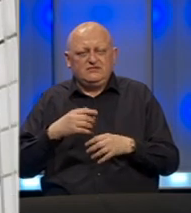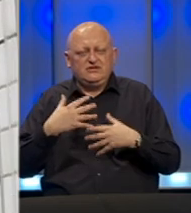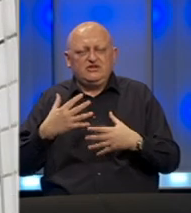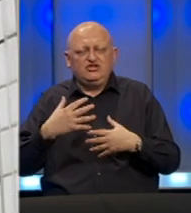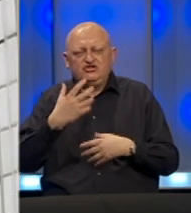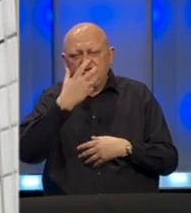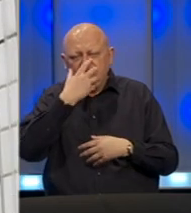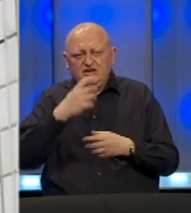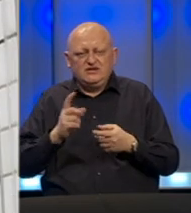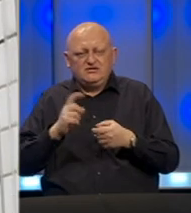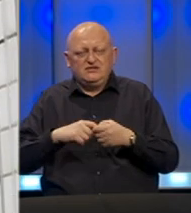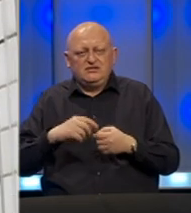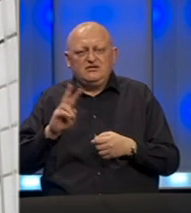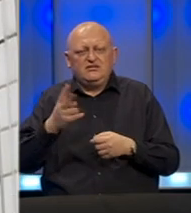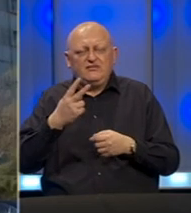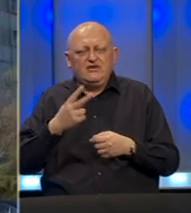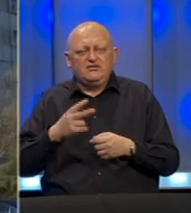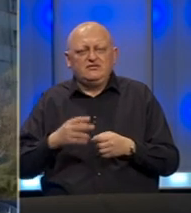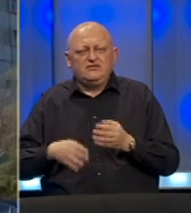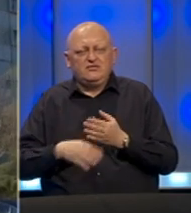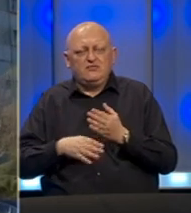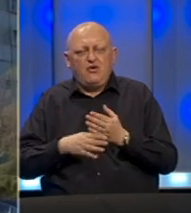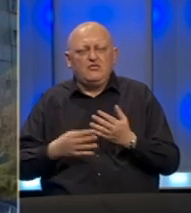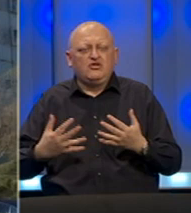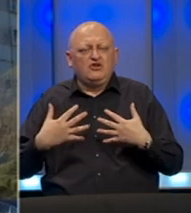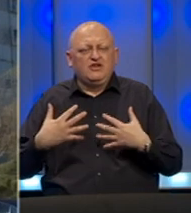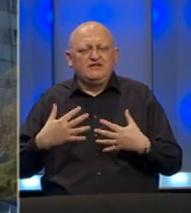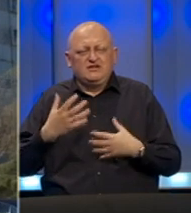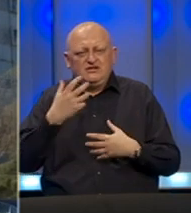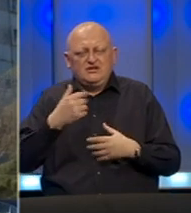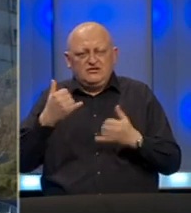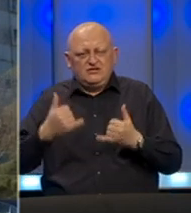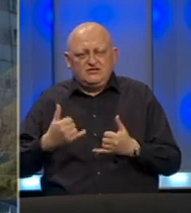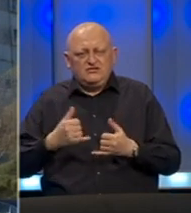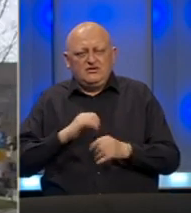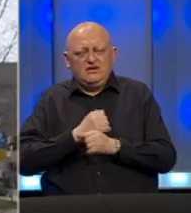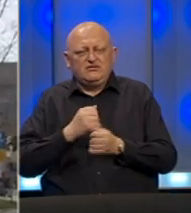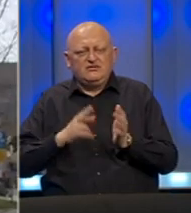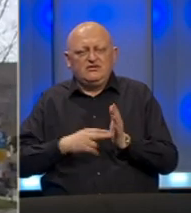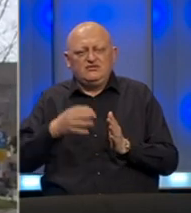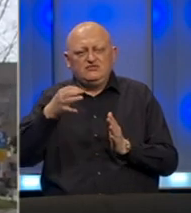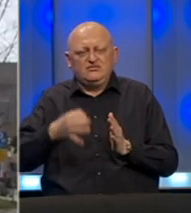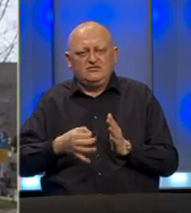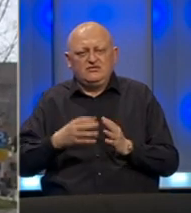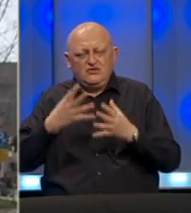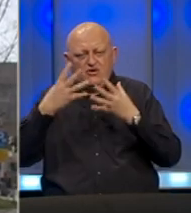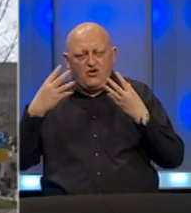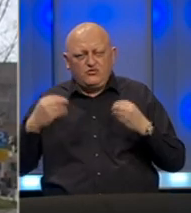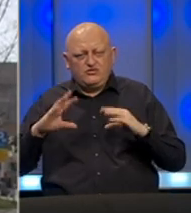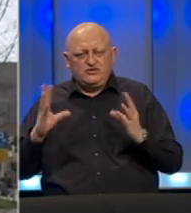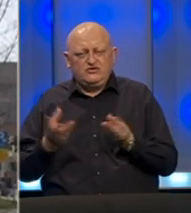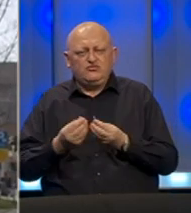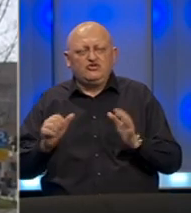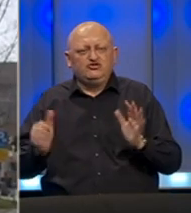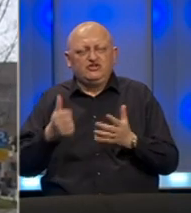respiratora, a njih 12 je na potpornoj terapiji kisikom. Do sada se u Hercegovačkom Neretvanskom kantonu oporavilo ukupno